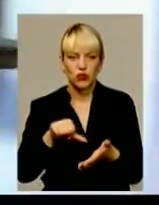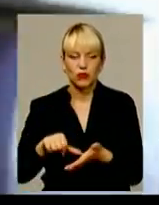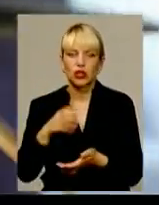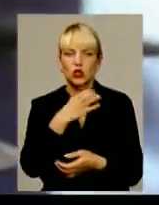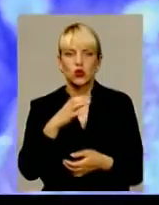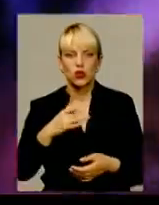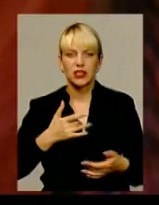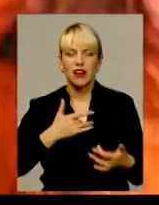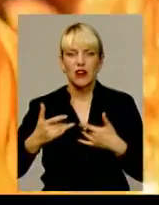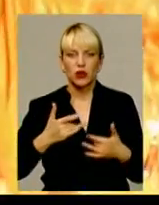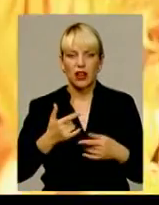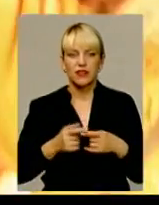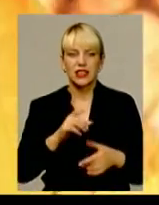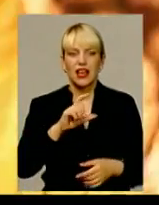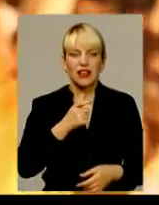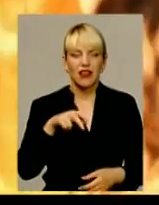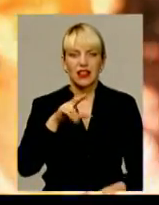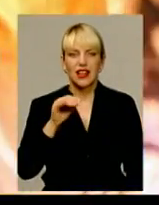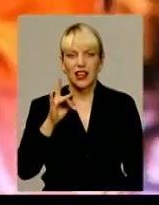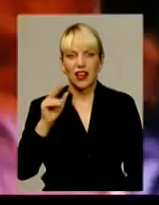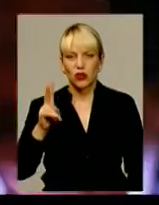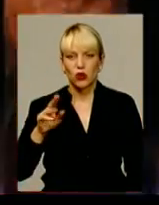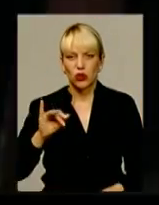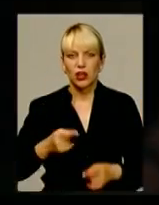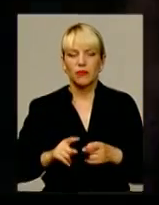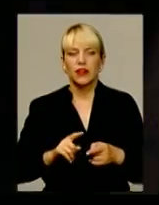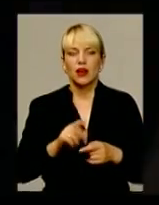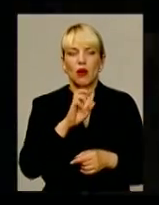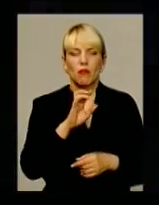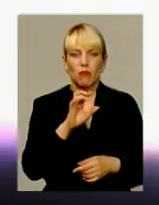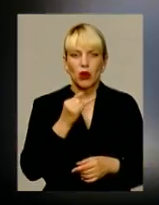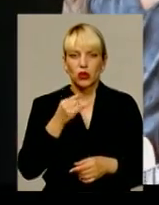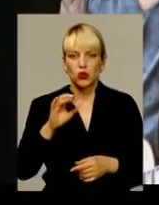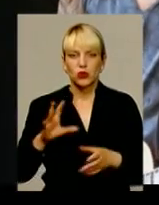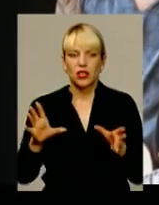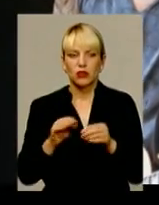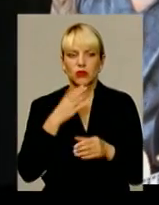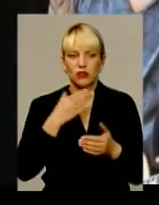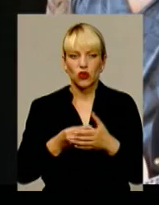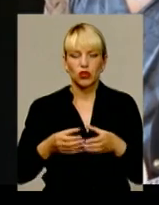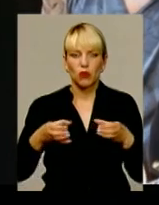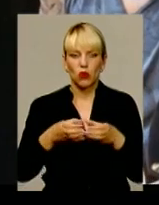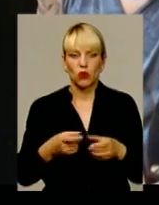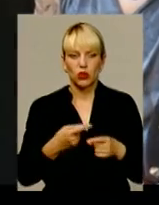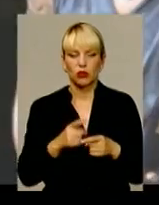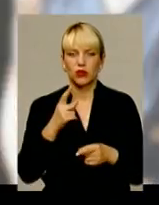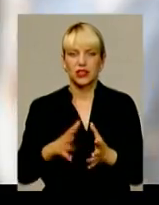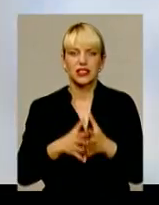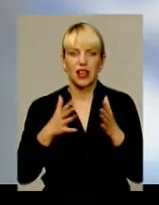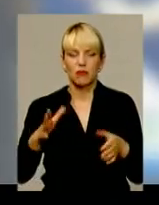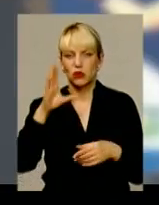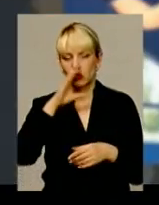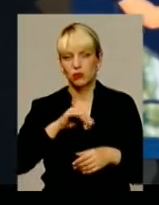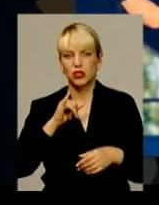виконавців. Серед них і гендиректор «Укрзалізниці» Войцех Бальчун разом зі своїм гуртом, до речі, одним із найбільш